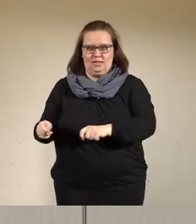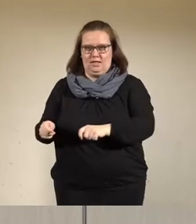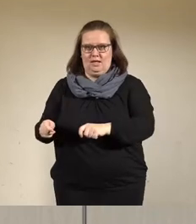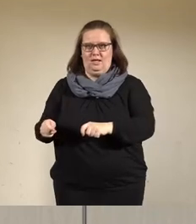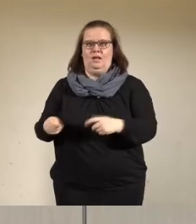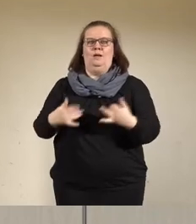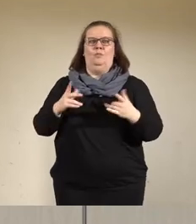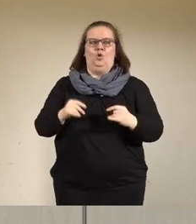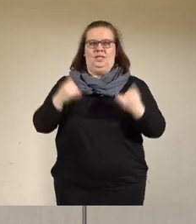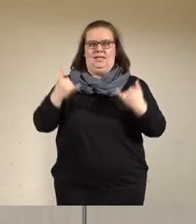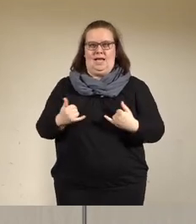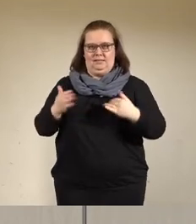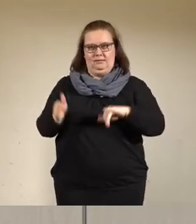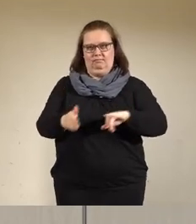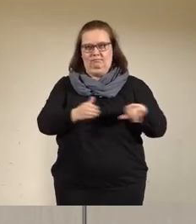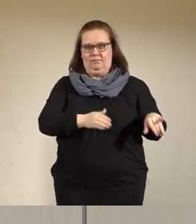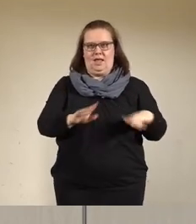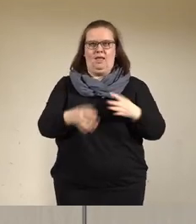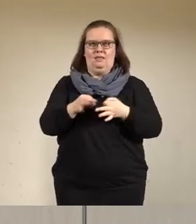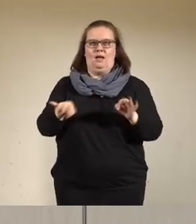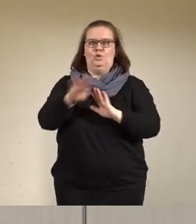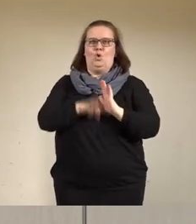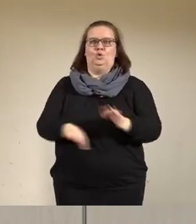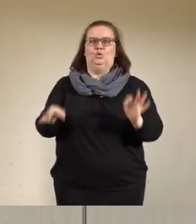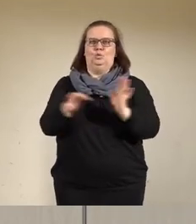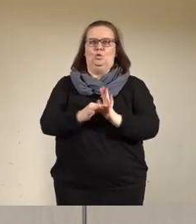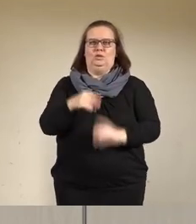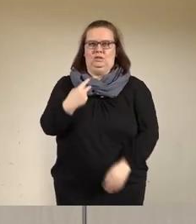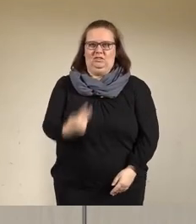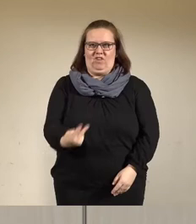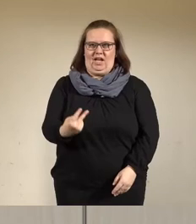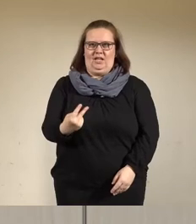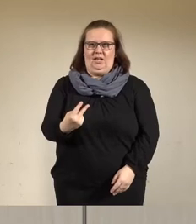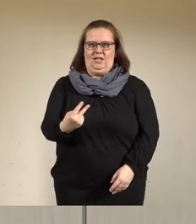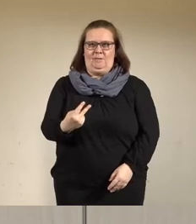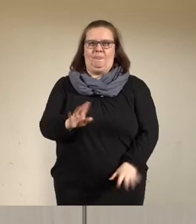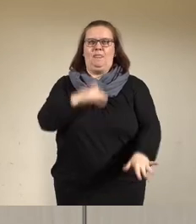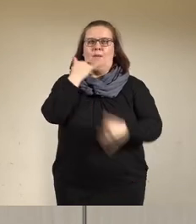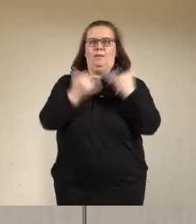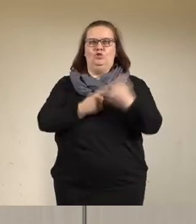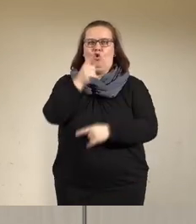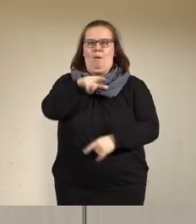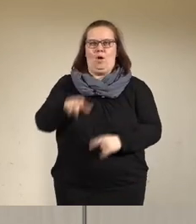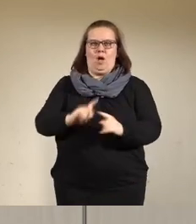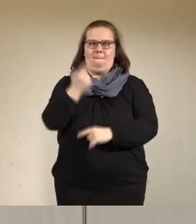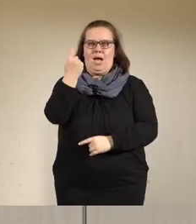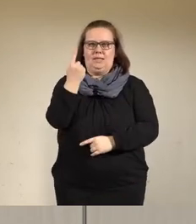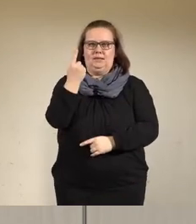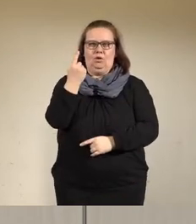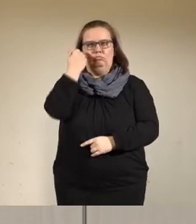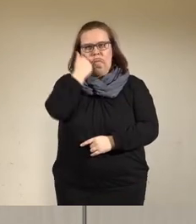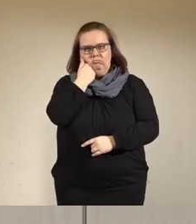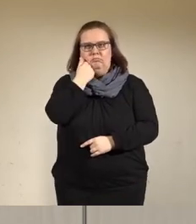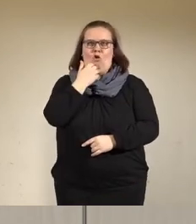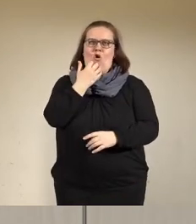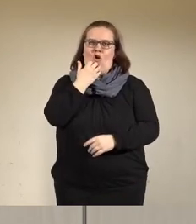Wir kämen damit zum Tagesordnungspunkt 2, Bericht des Oberbürgermeisters und Sie gestatten